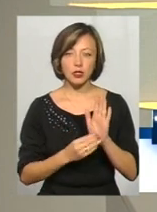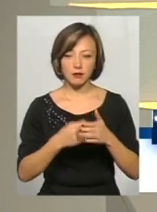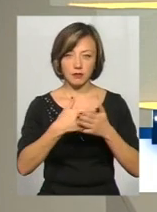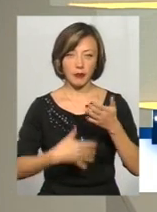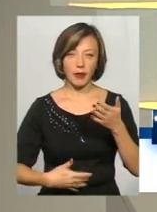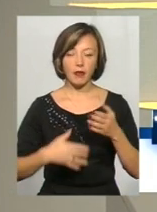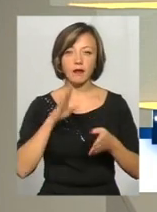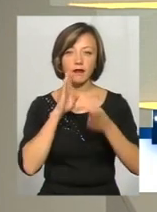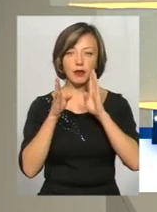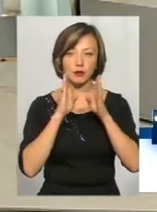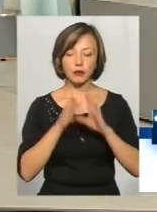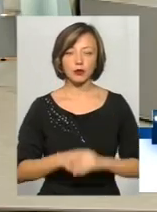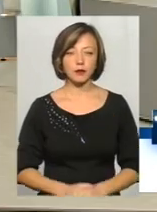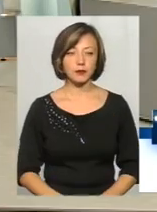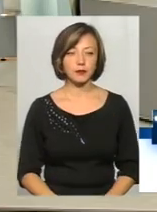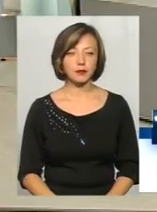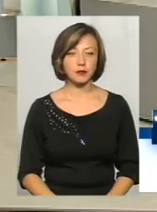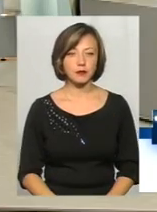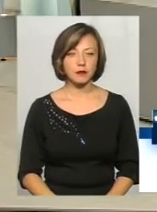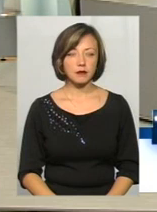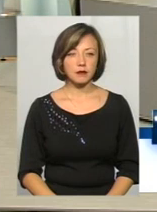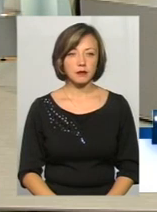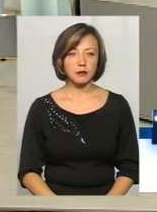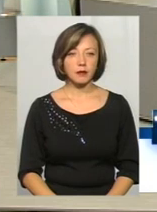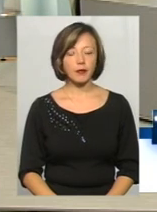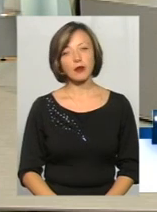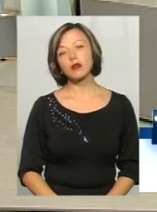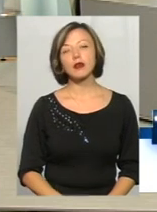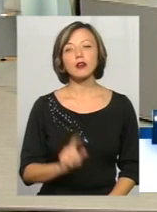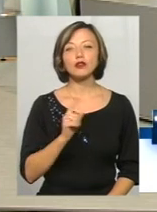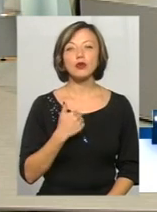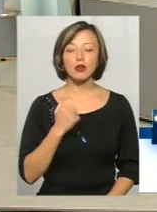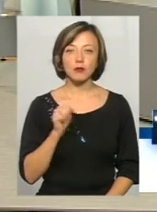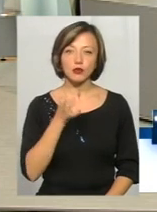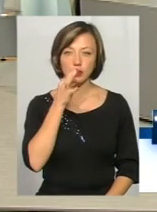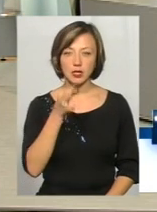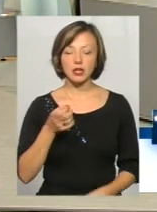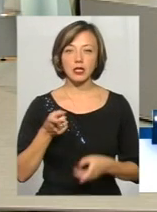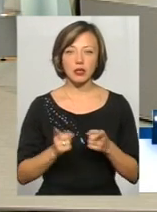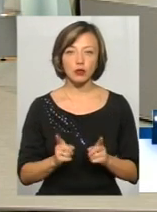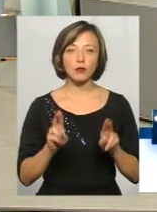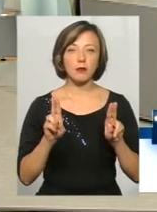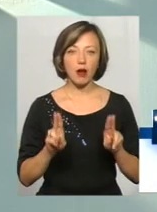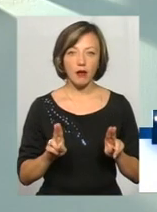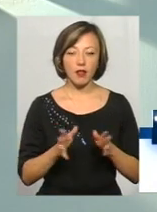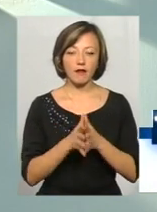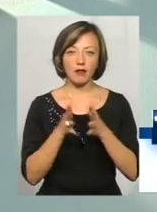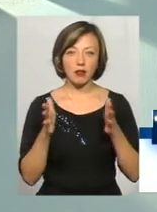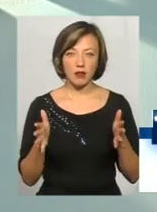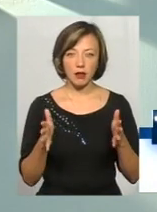Пане Олег, як ви прокоментуєте дані? Ну, що можу прокоментувати? Ну, дійсно, правила великі,